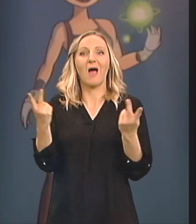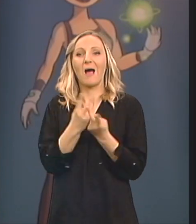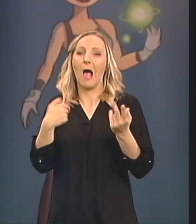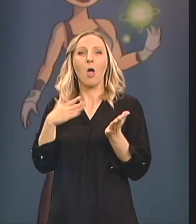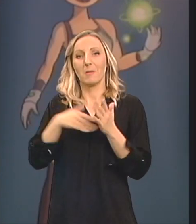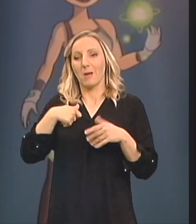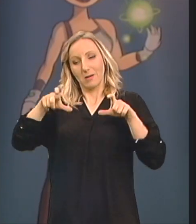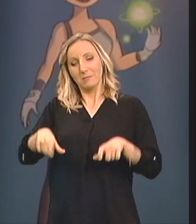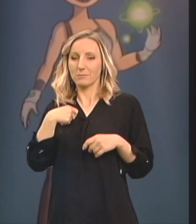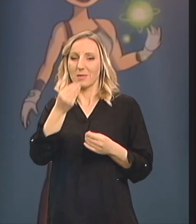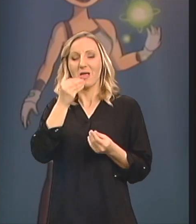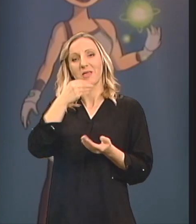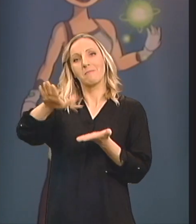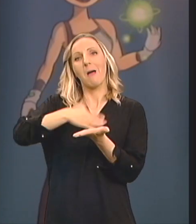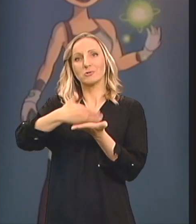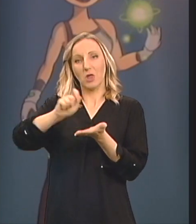promašila